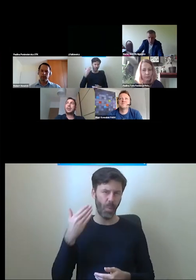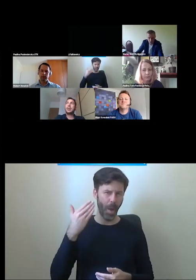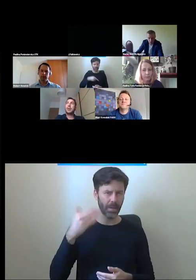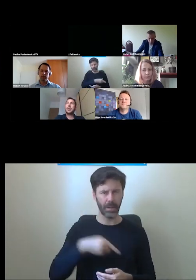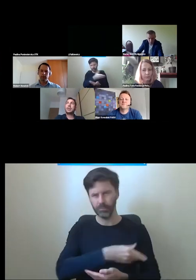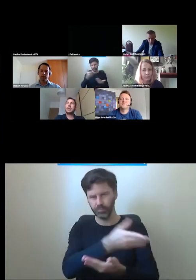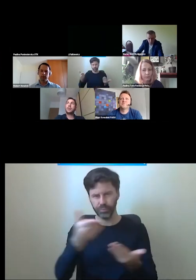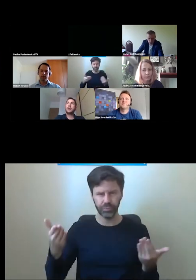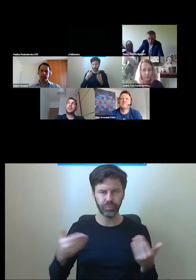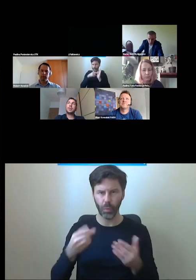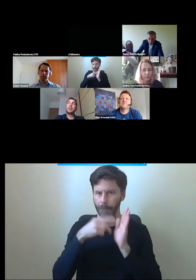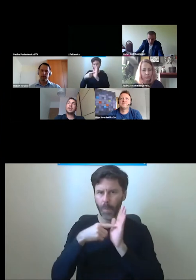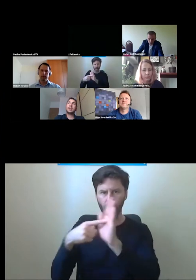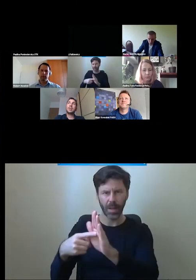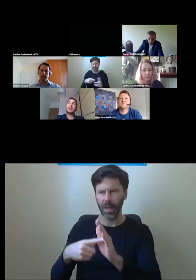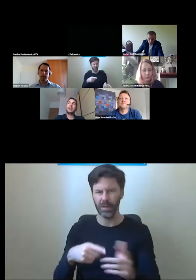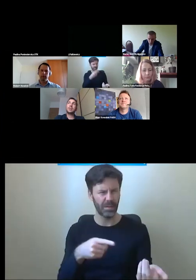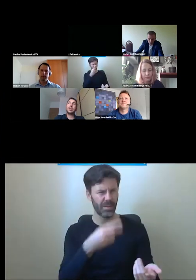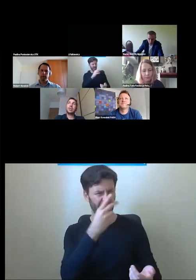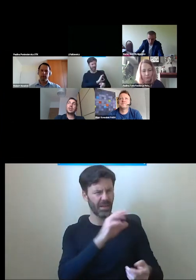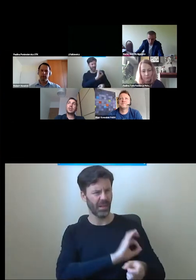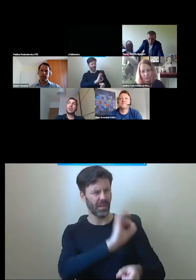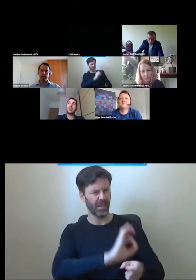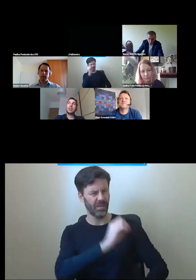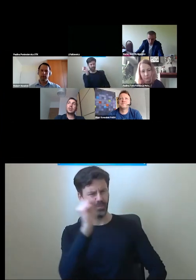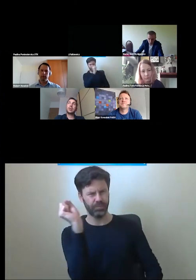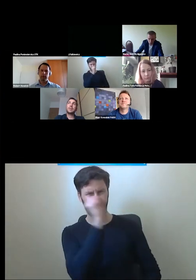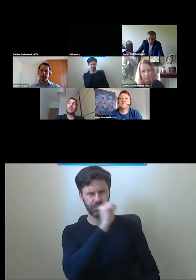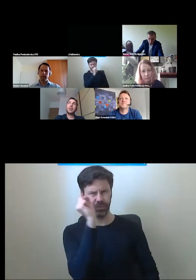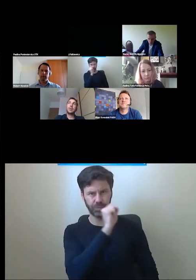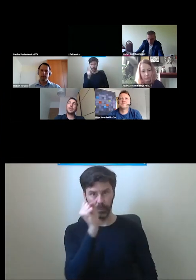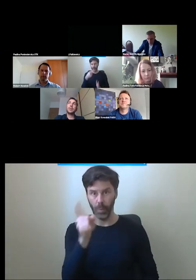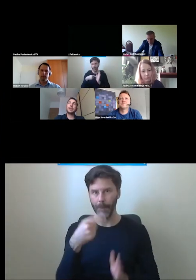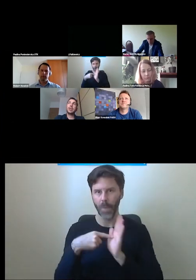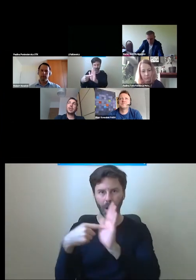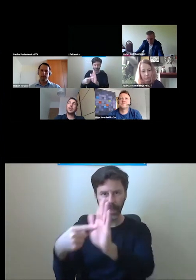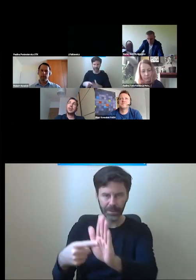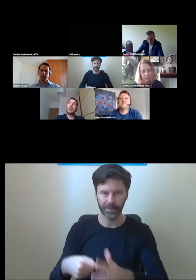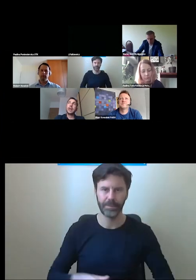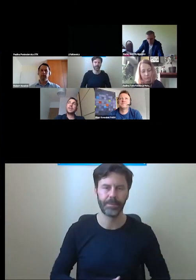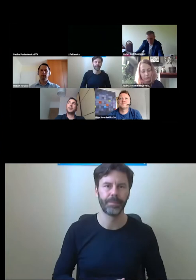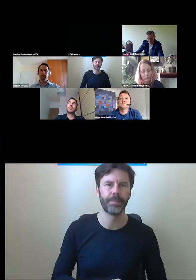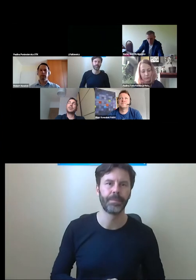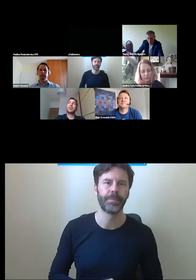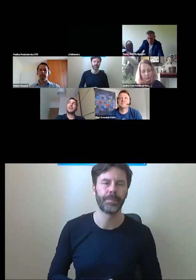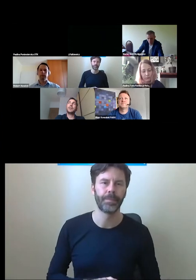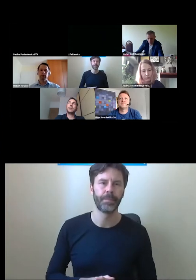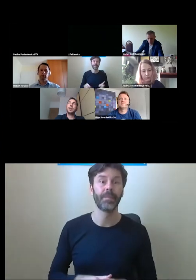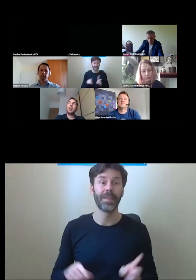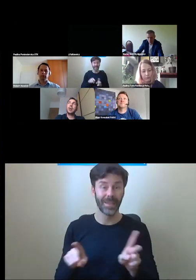Marek pokazywał różne absurdy także dotyczące tych właśnie platform